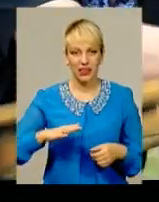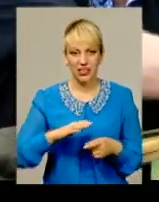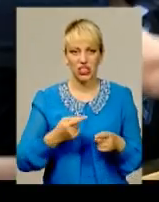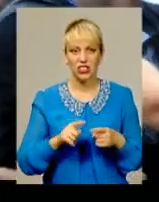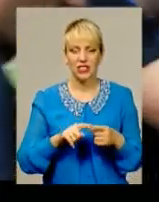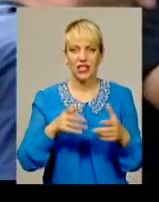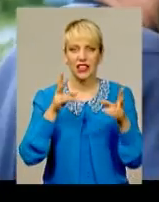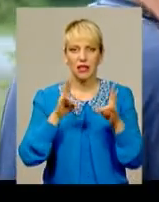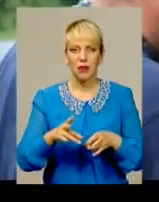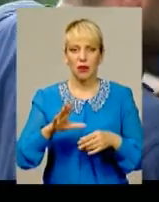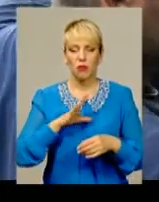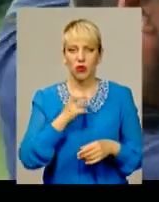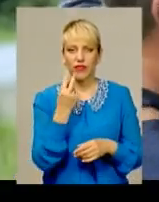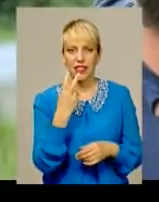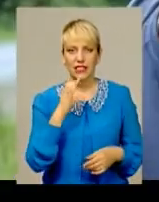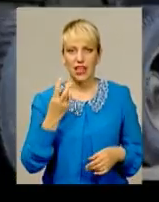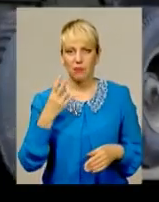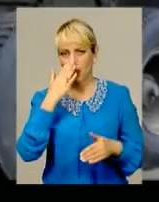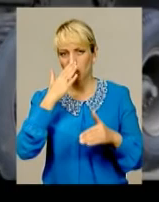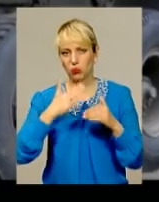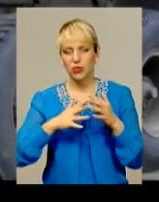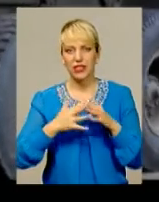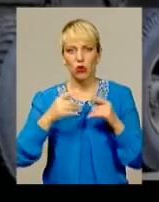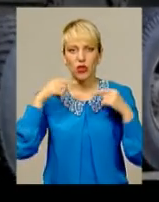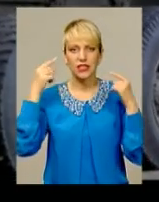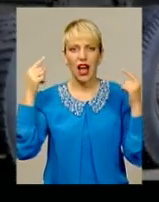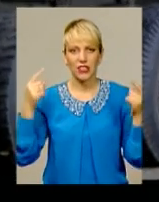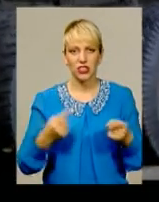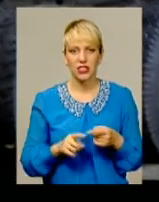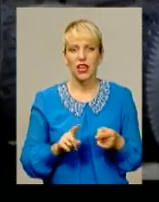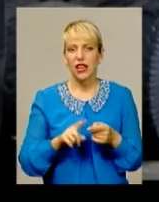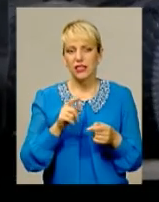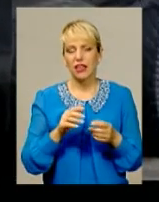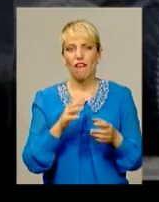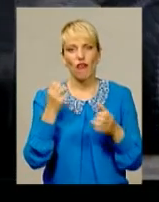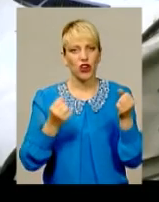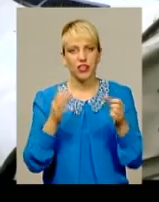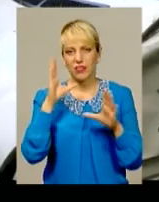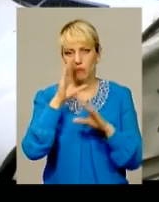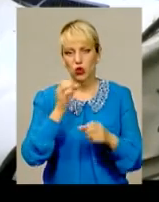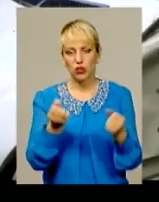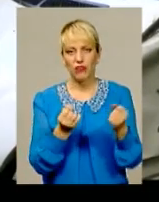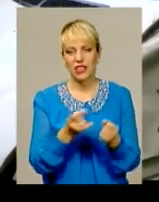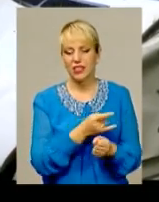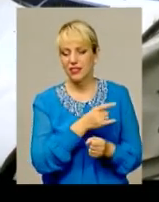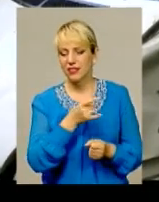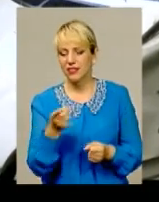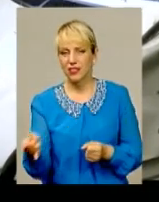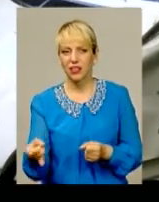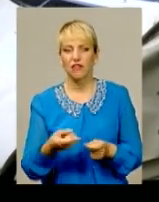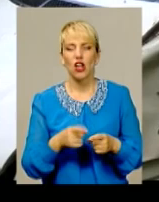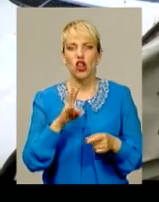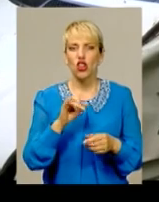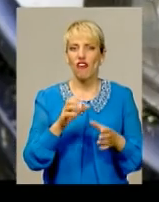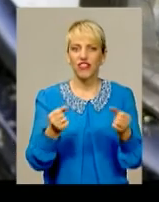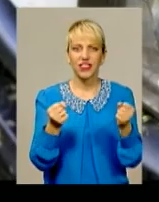вранці 15 серпня поблизу села Скарженці Ярмолонецького району. Водій не впорався з керуванням і з'їхав на обочину дороги. Однак втримати